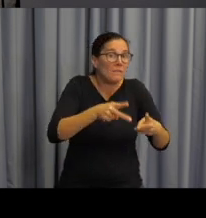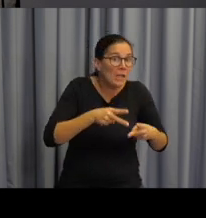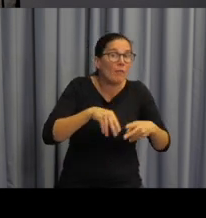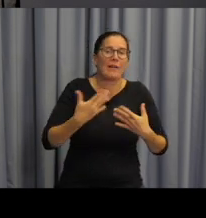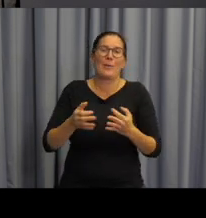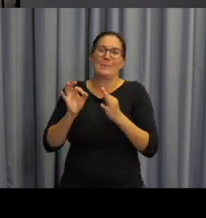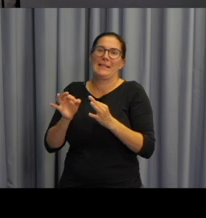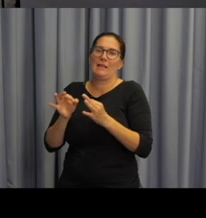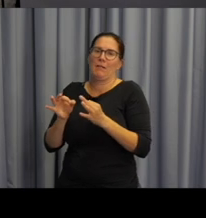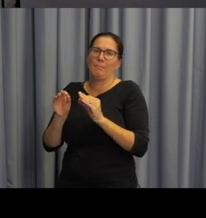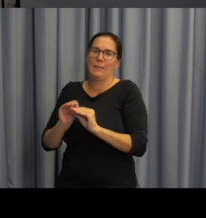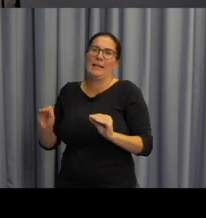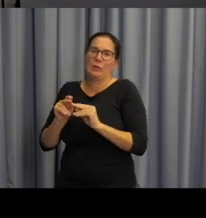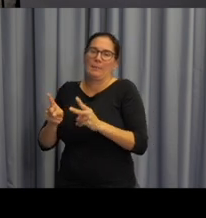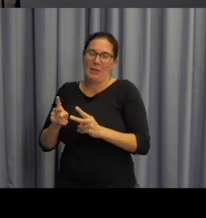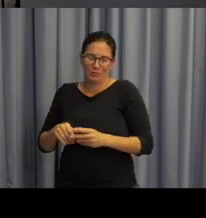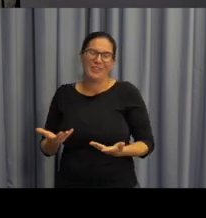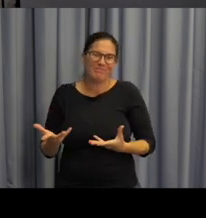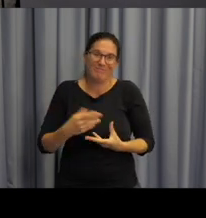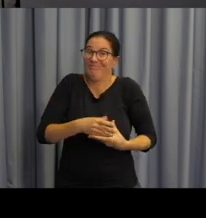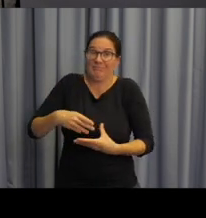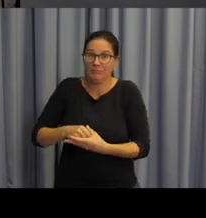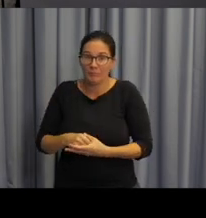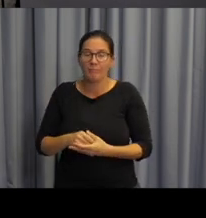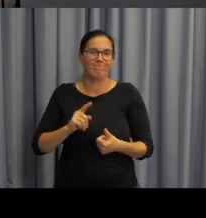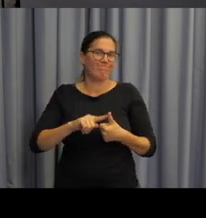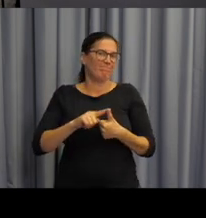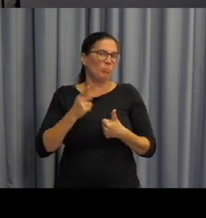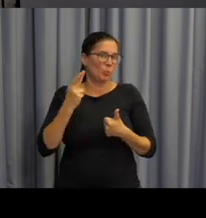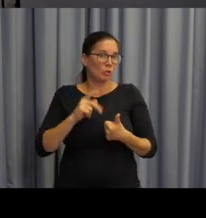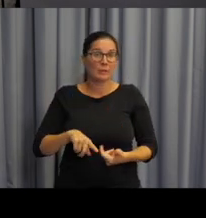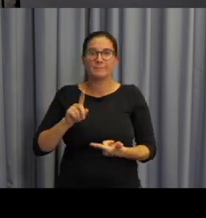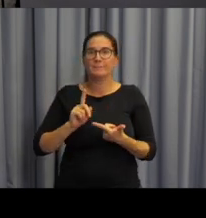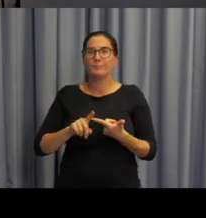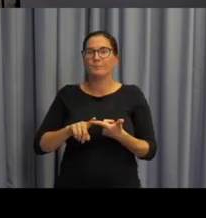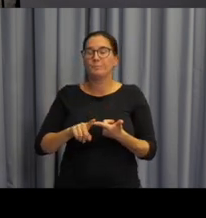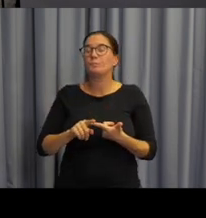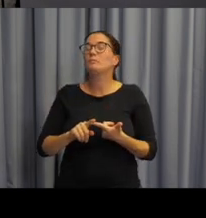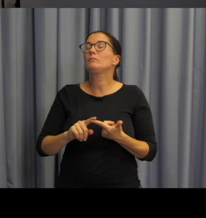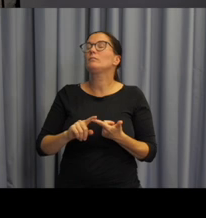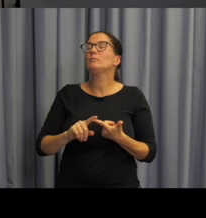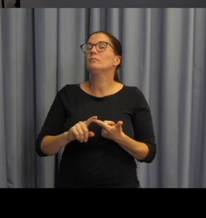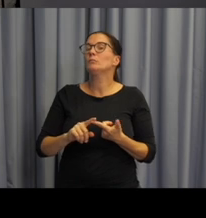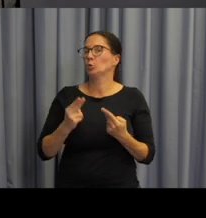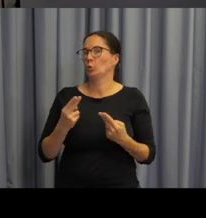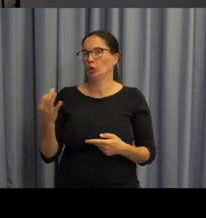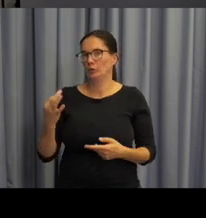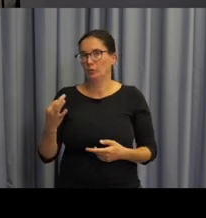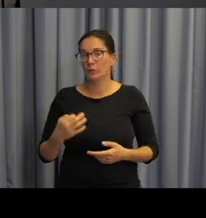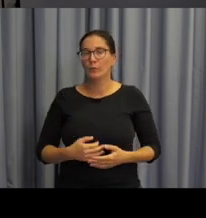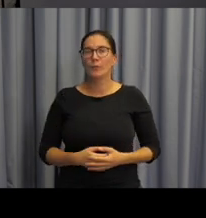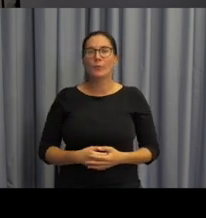komunikační výchova. To je jeden bod. Druhým takovým velmi významným bodem